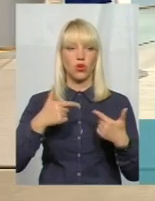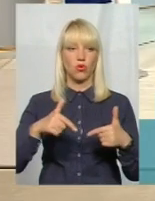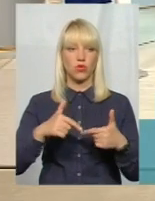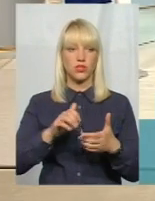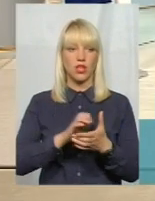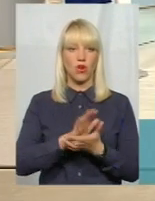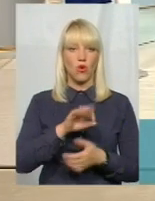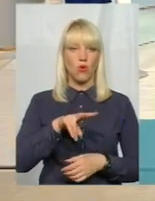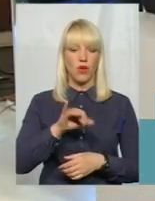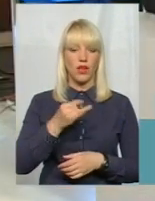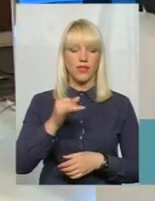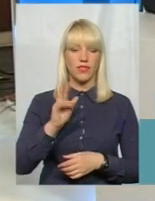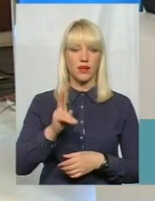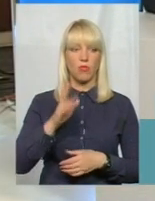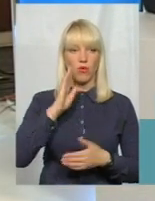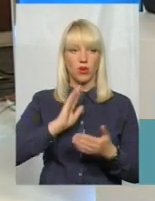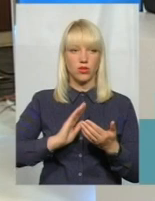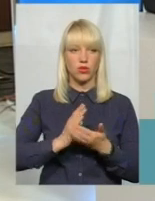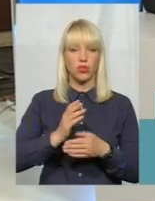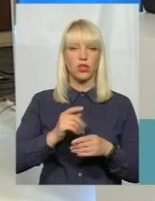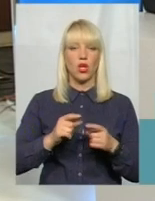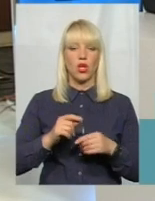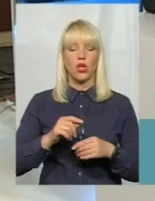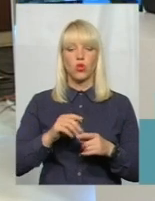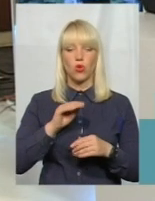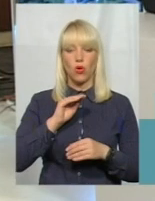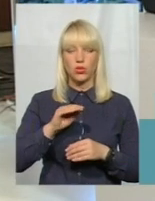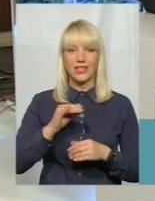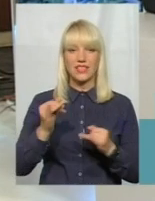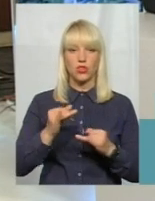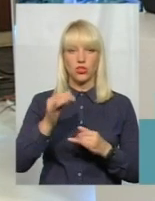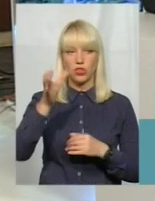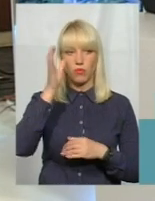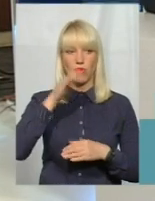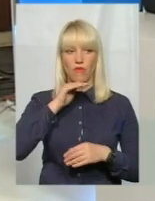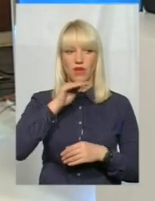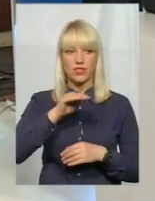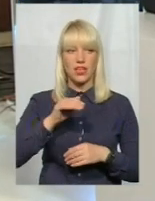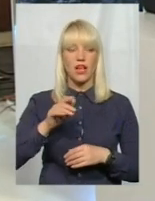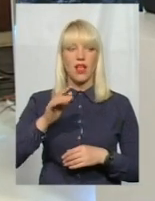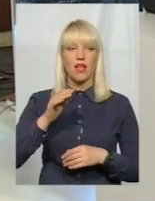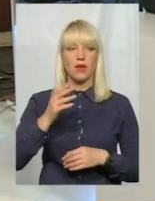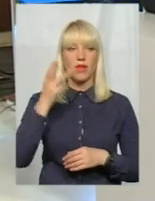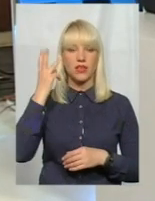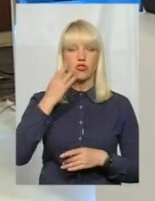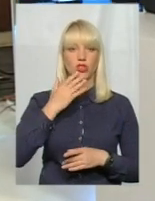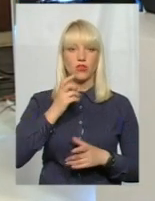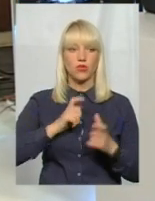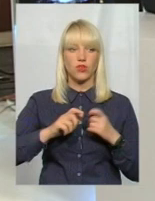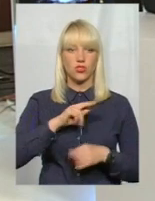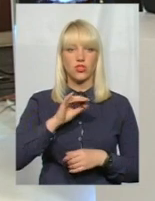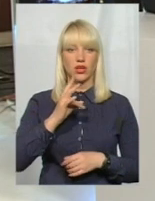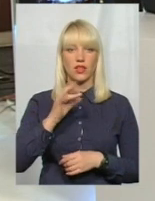Це Микола Олійних, політолог, доктор історичних наук, професор Хмельницького національного університету. Мої вітання. Олег